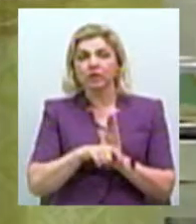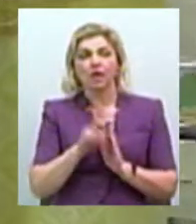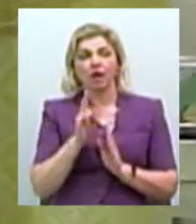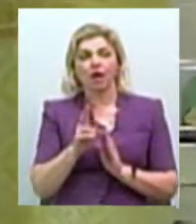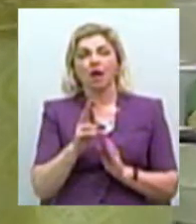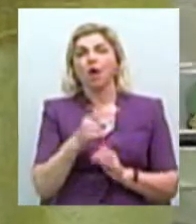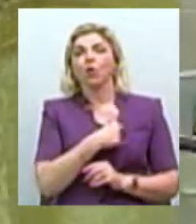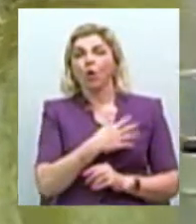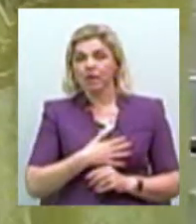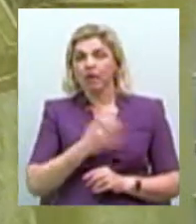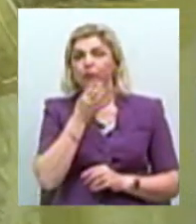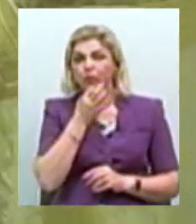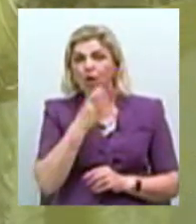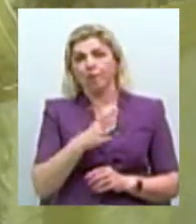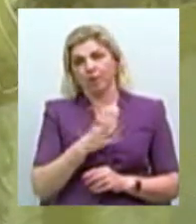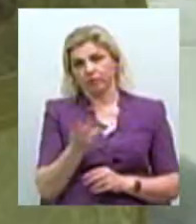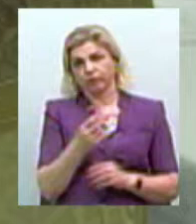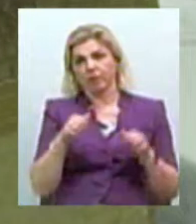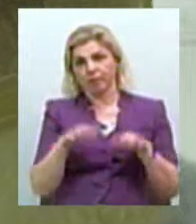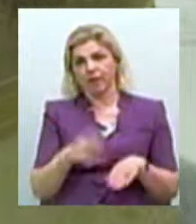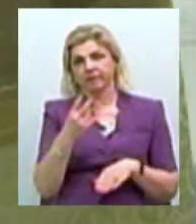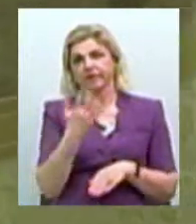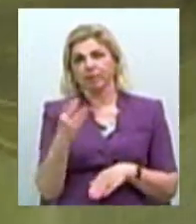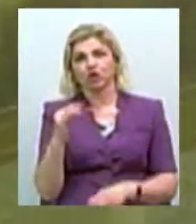Олександр планували одружитися 25 червня.